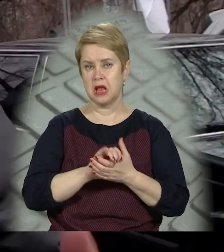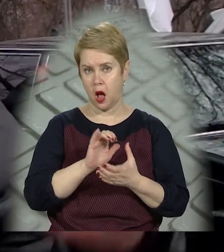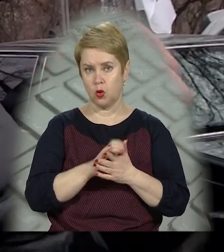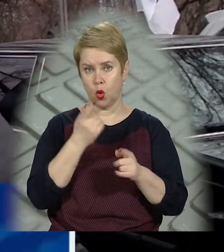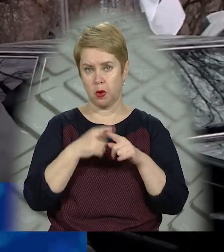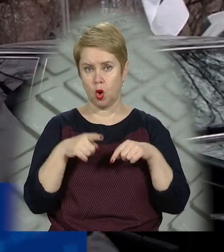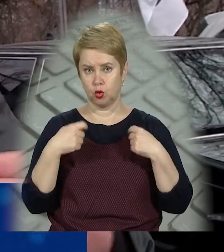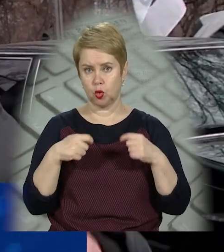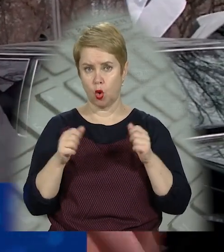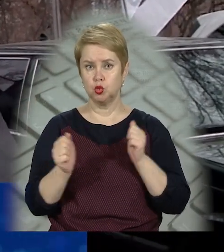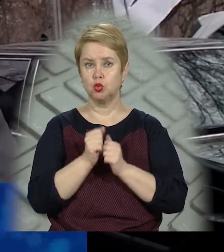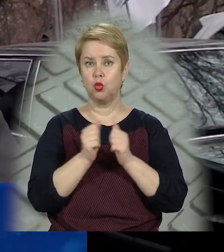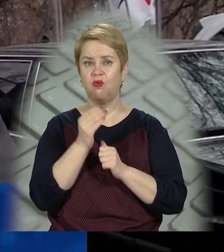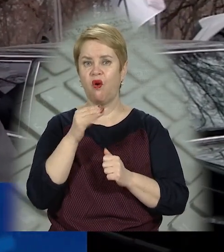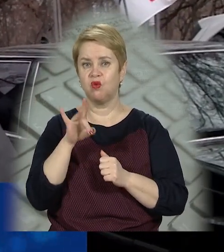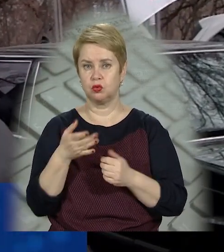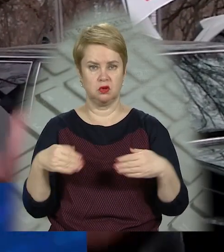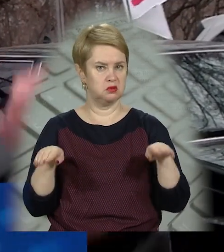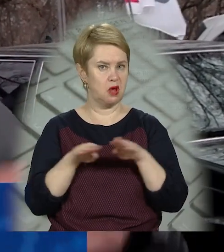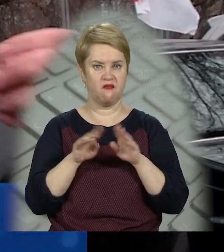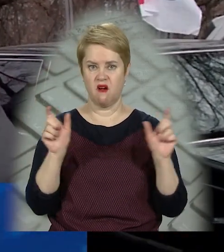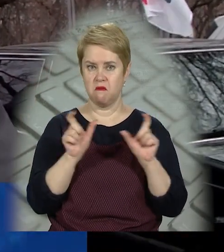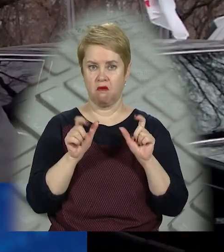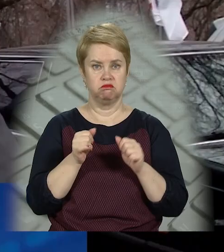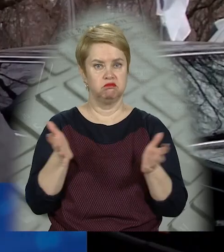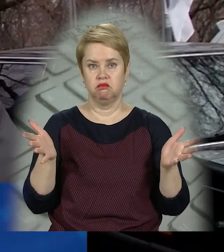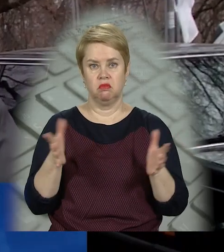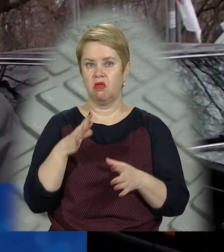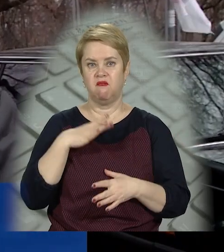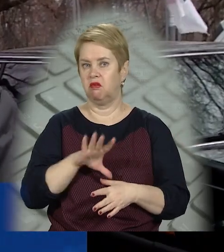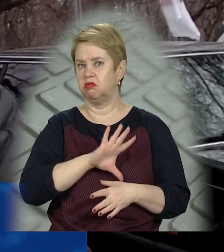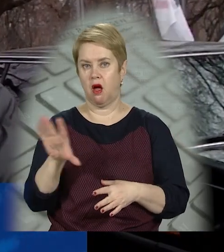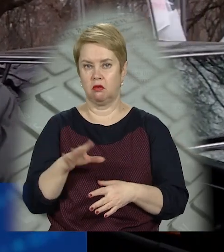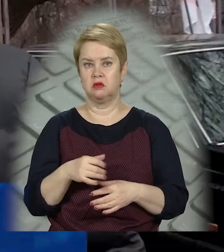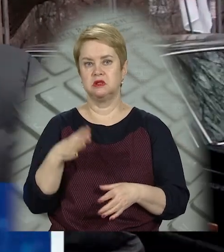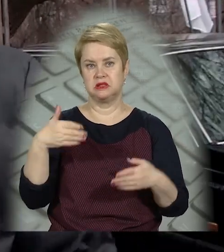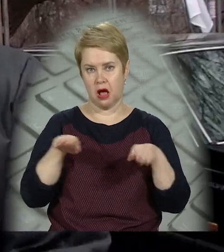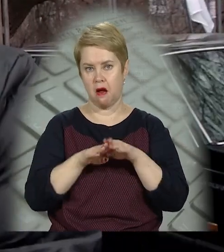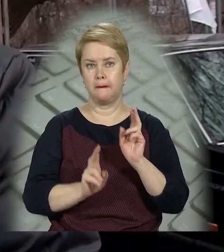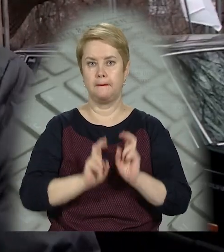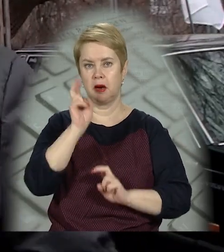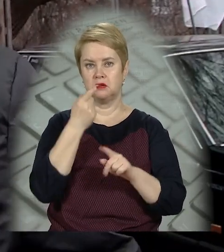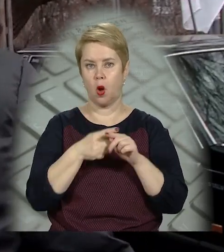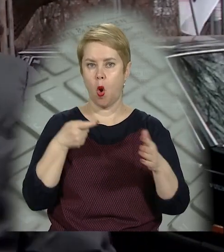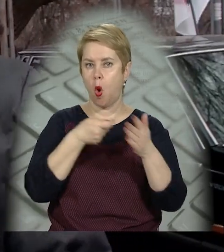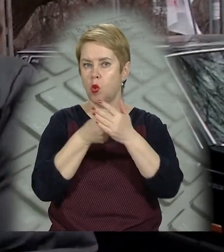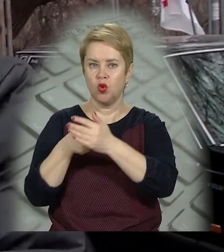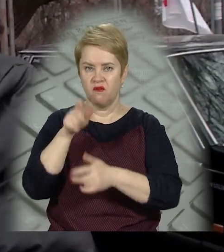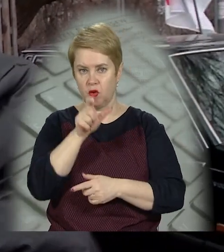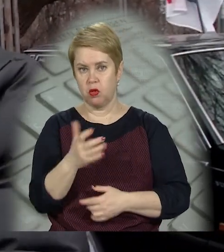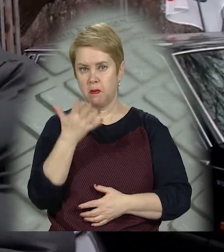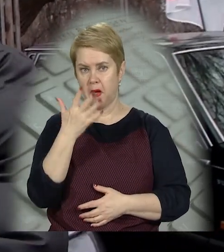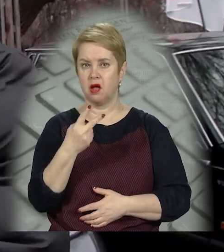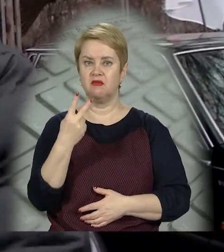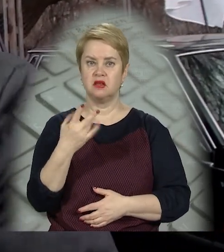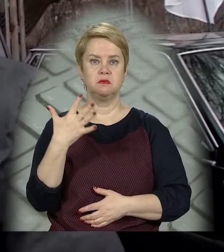знайомі, які торгували сухофруктами. Вони закривають магазин, бо не витягують. Доводиться закривати підприємство, яке годувало людей, 5